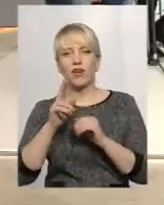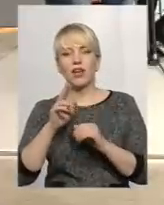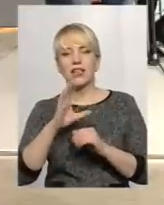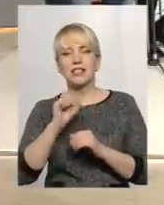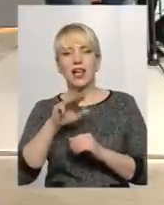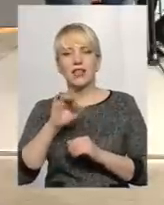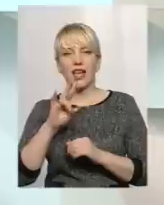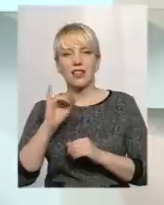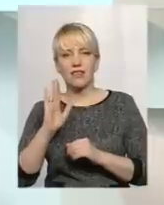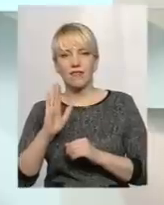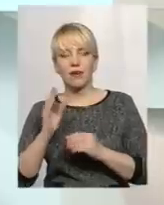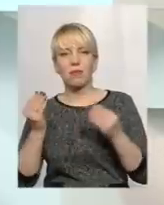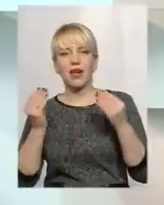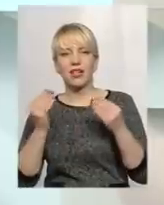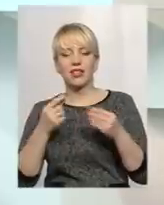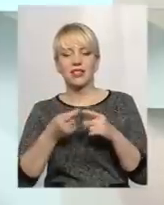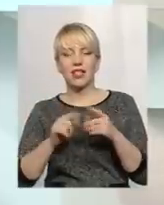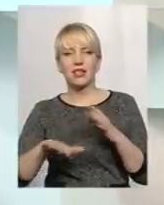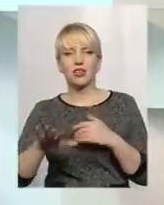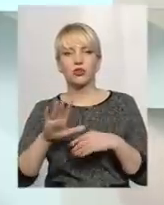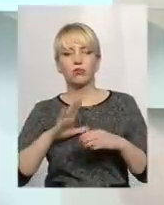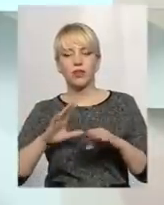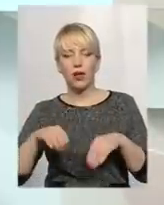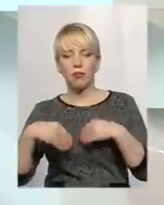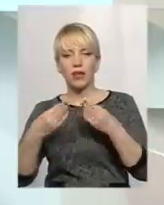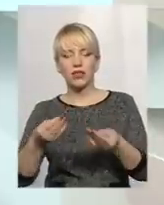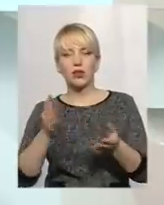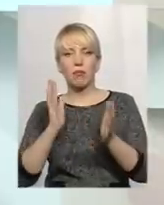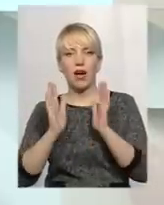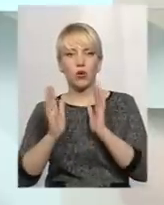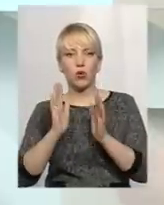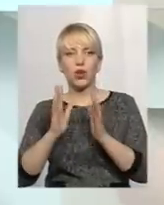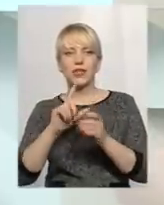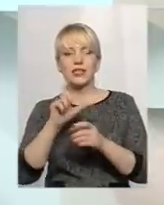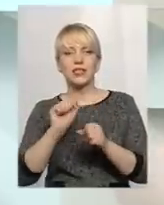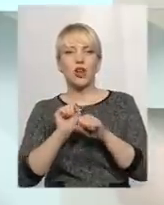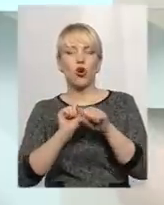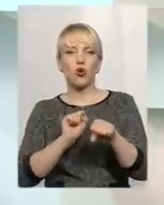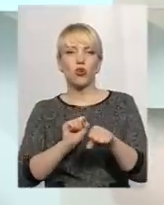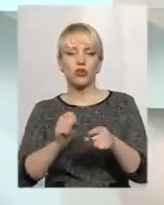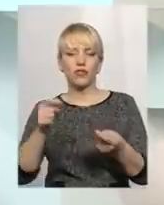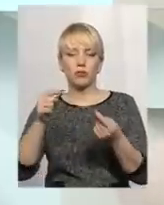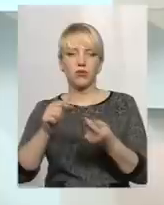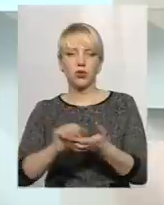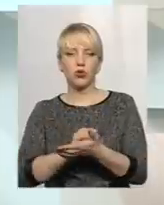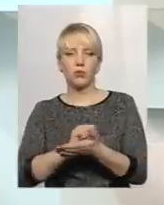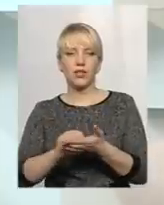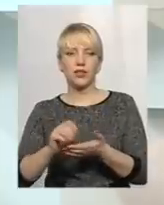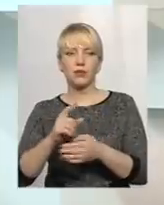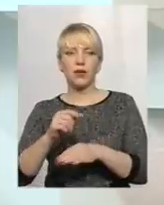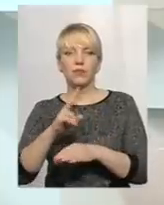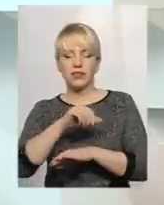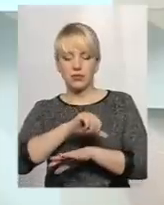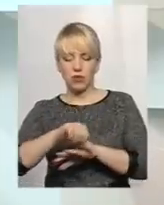сатоні, скарприлина. Ця територія була передана парку з охоронними документами і з межовими